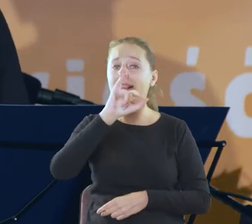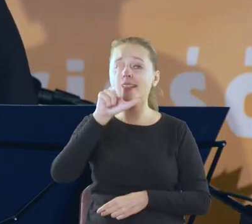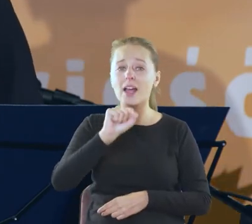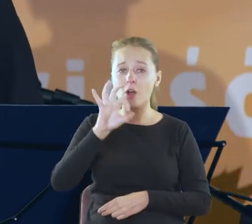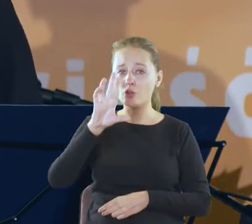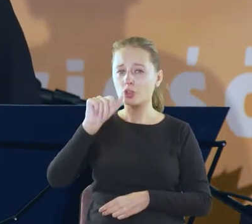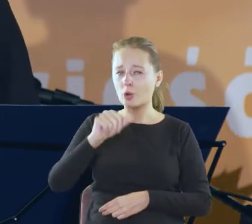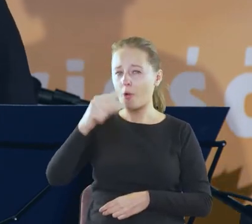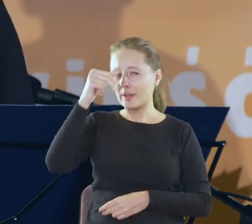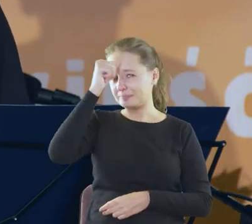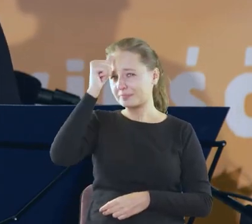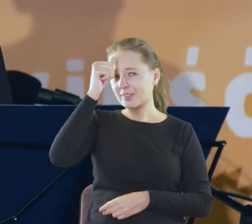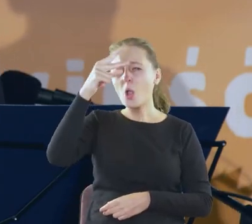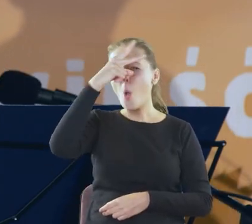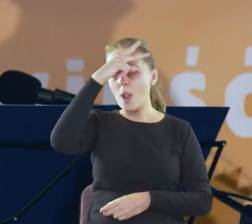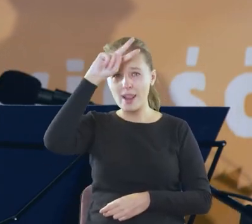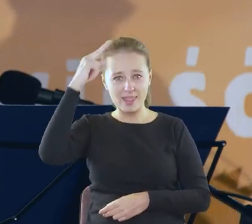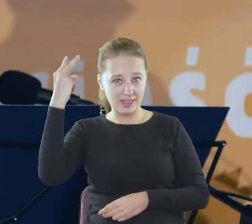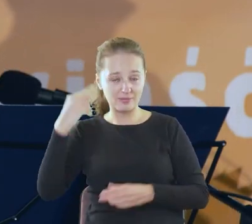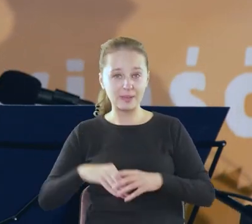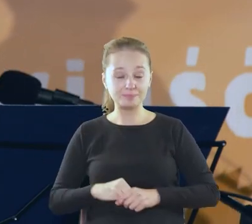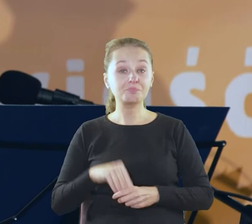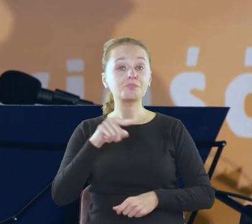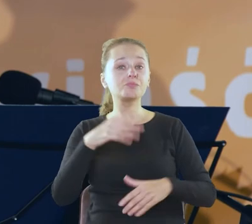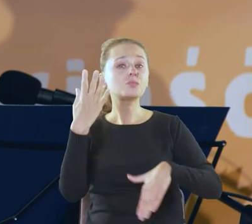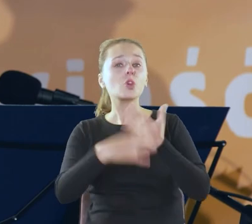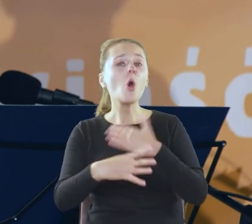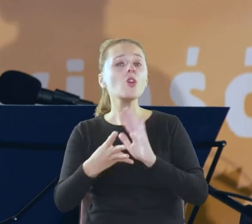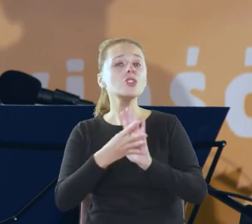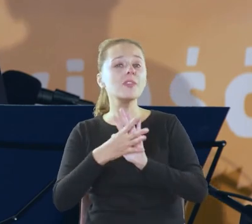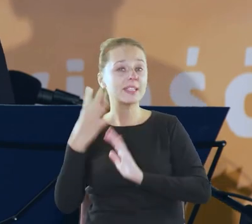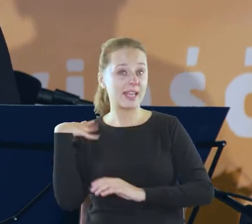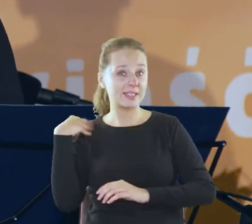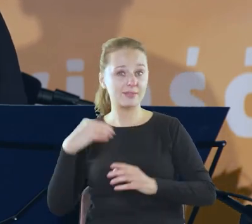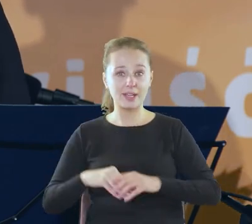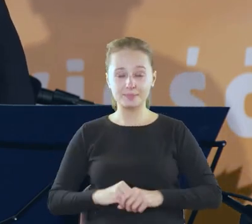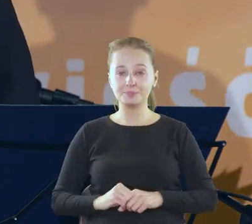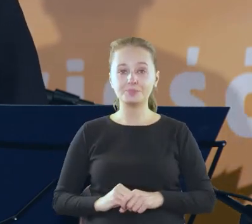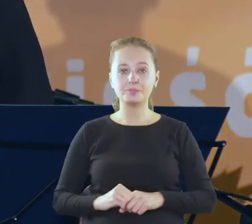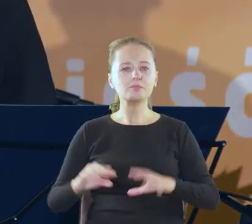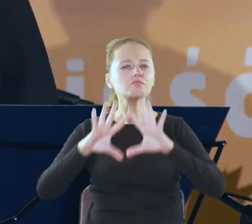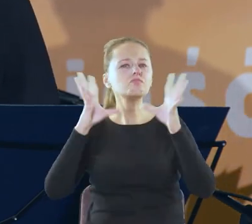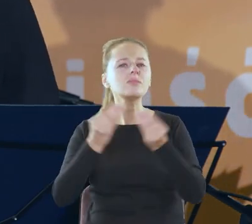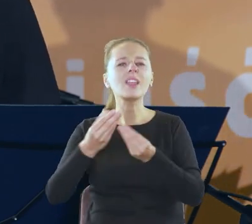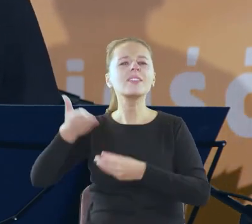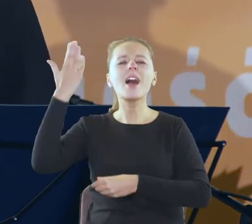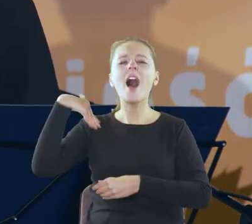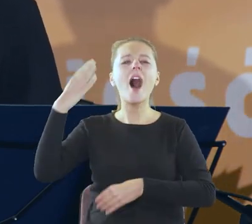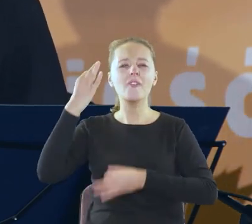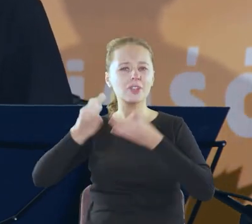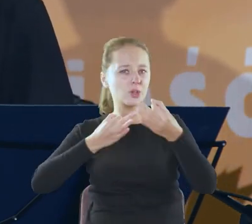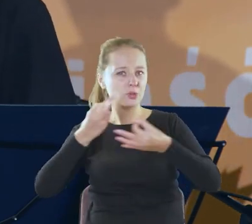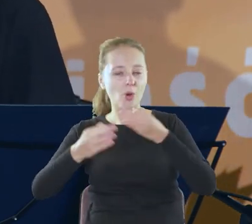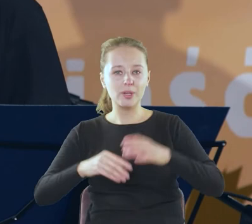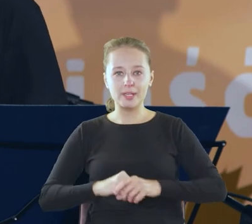raczej Litwą kończy się wiek XIX dzieje się to wszystko dawno temu a